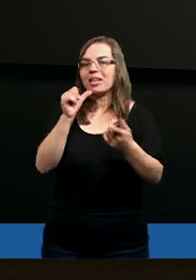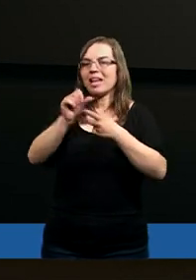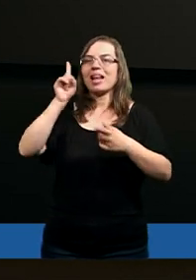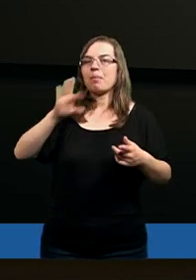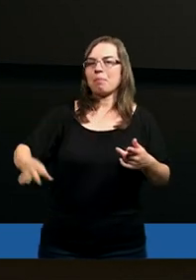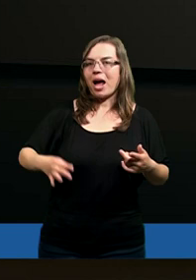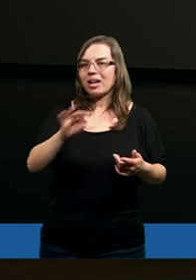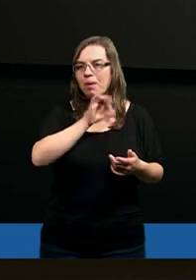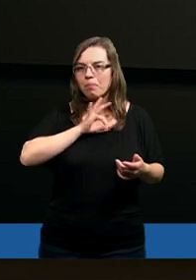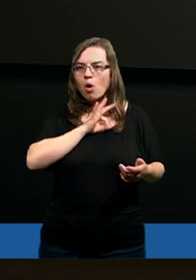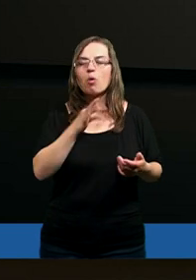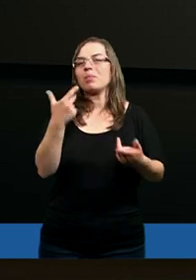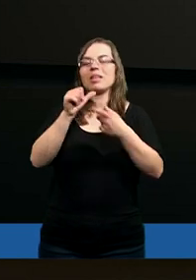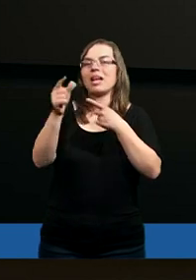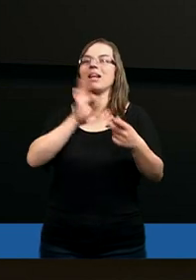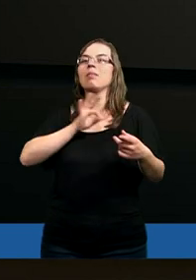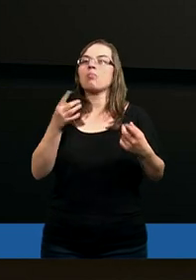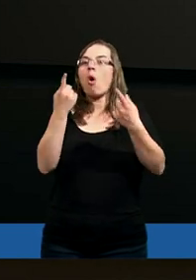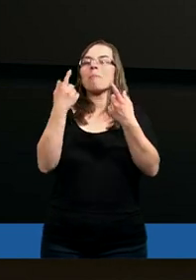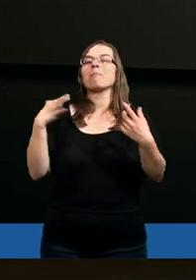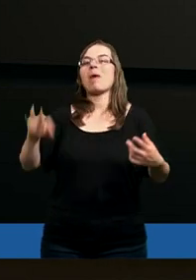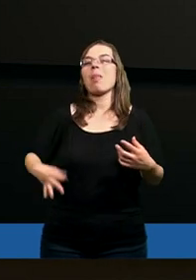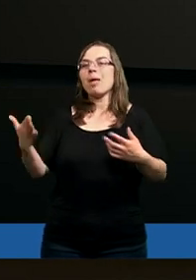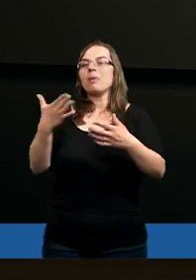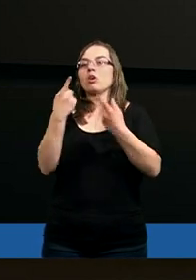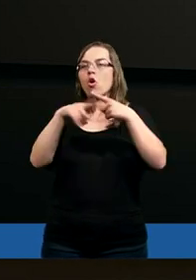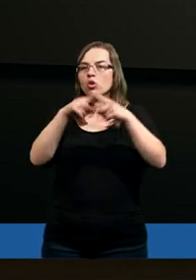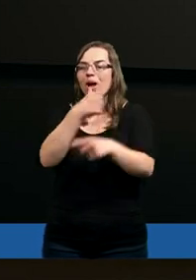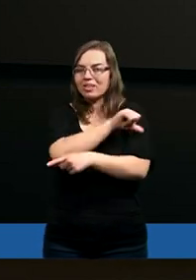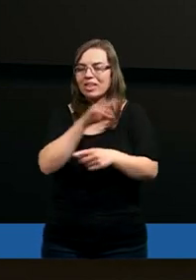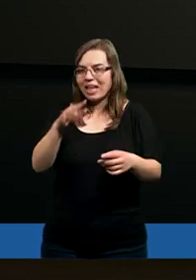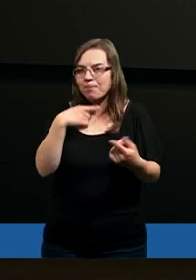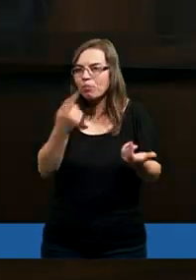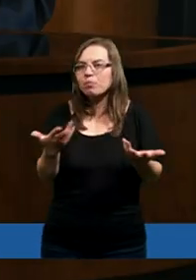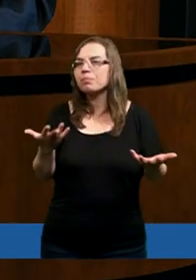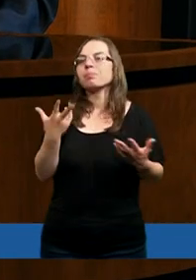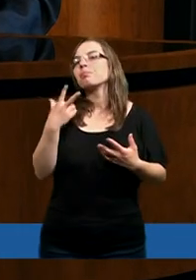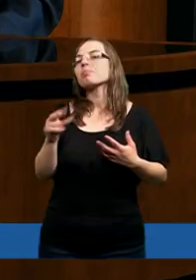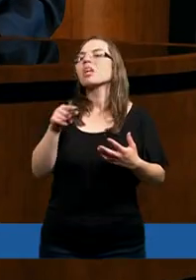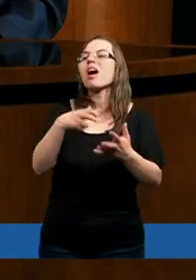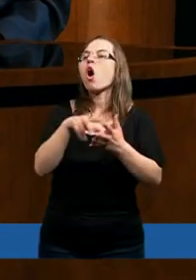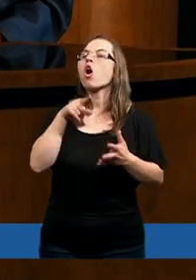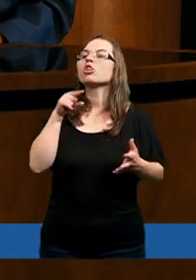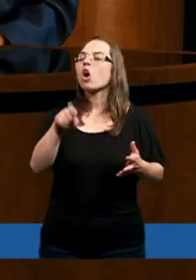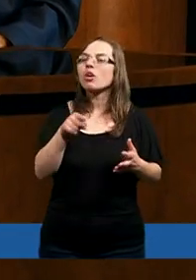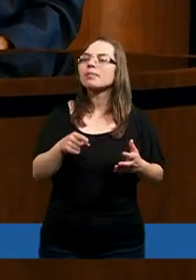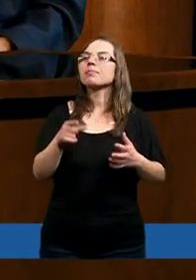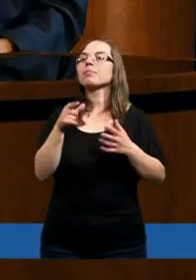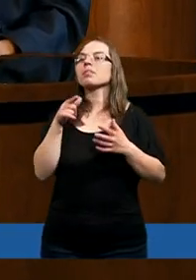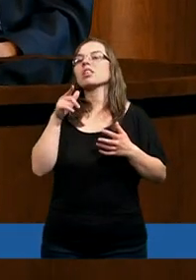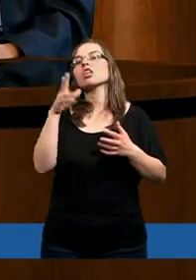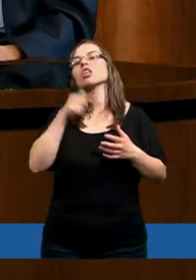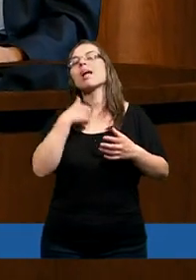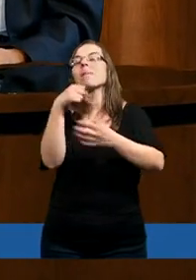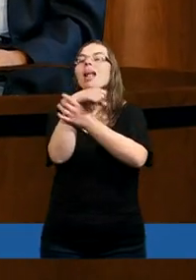jest Panem moim, nie jest Panem całego Kościoła chrześcijańskiego. Czy na tym polega zwiedzenie, myślicie? Nie, to nie chodzi, że będą się